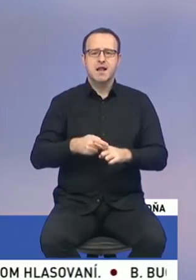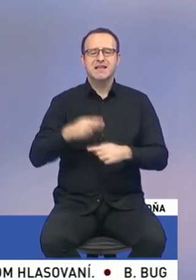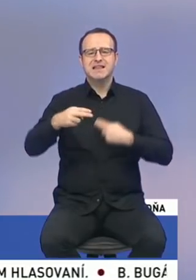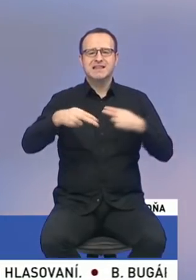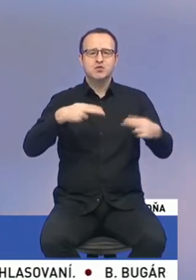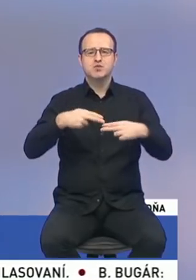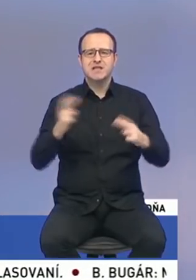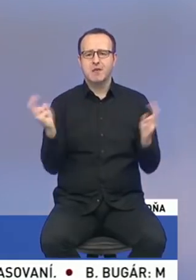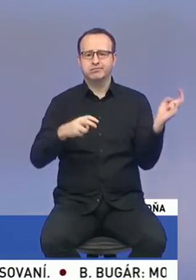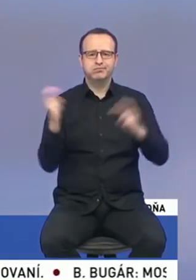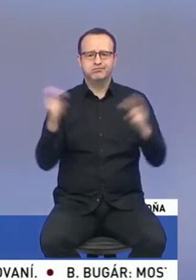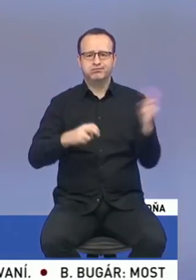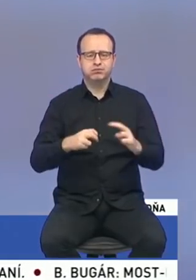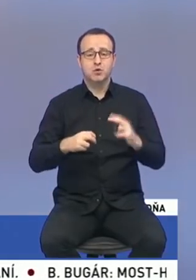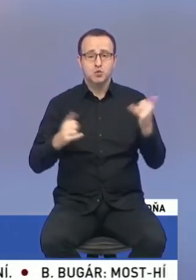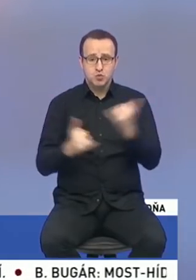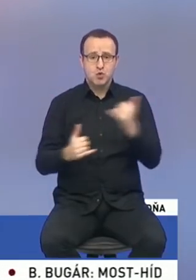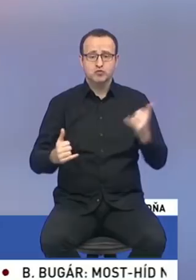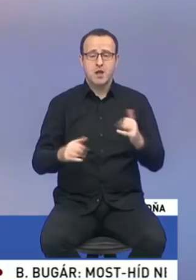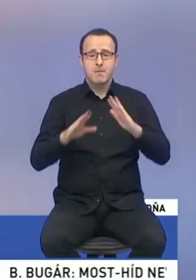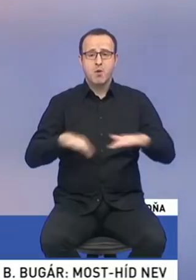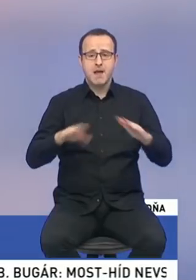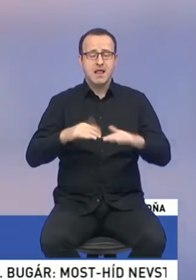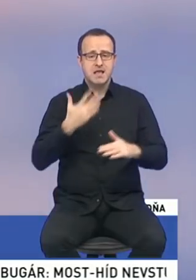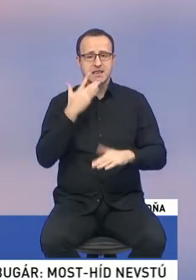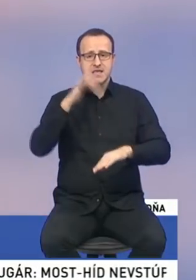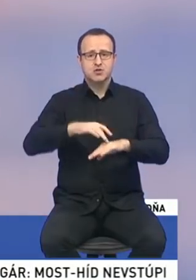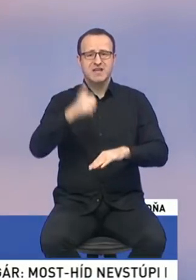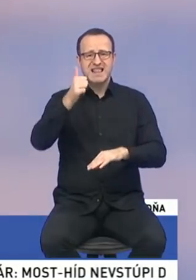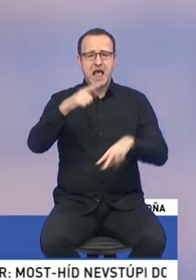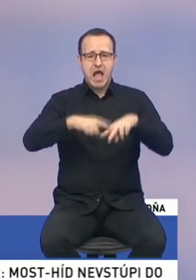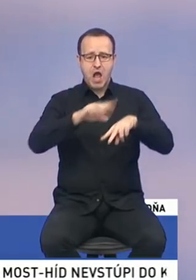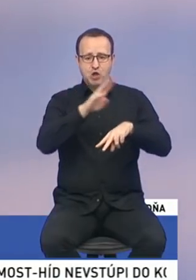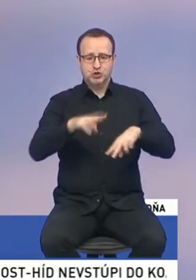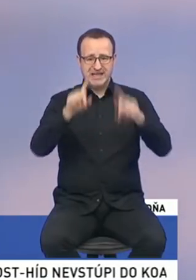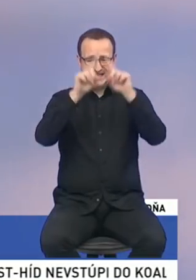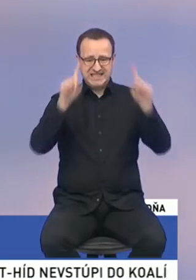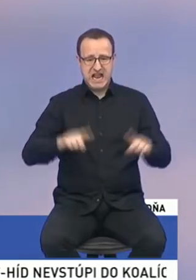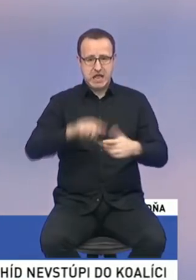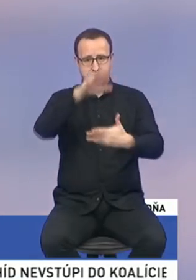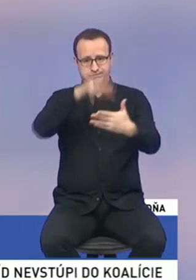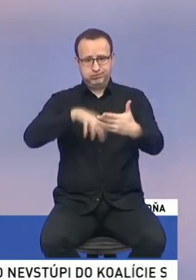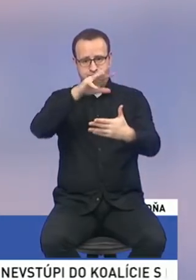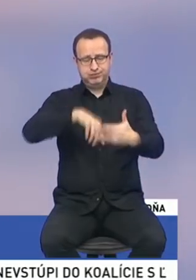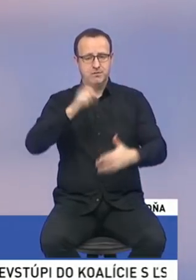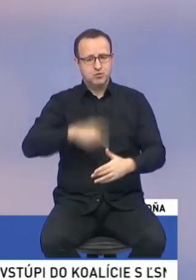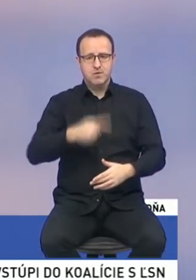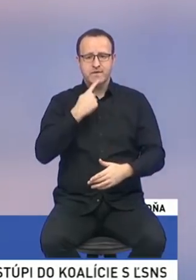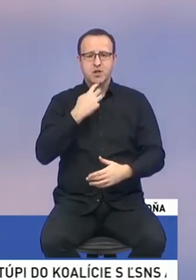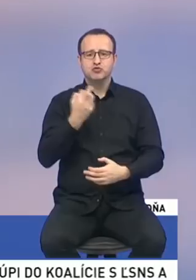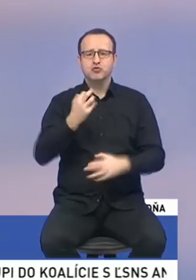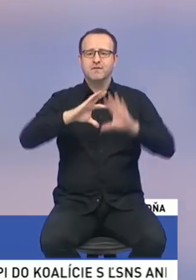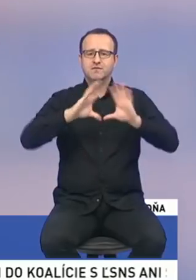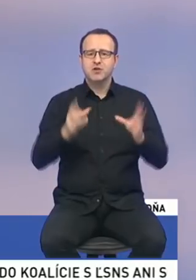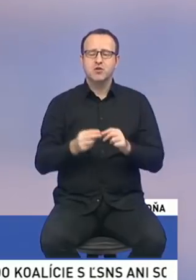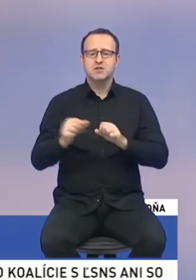relácií, tak skutočne pomaly nestačí 1 až 4 strana, kedy musíme hovoriť o tom, čo sa všetko za vlády Smeru